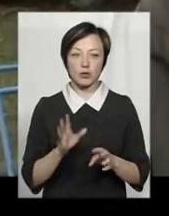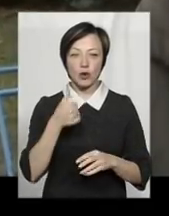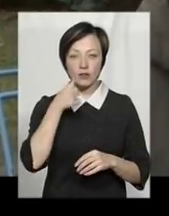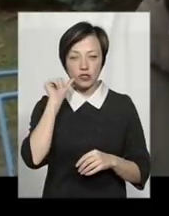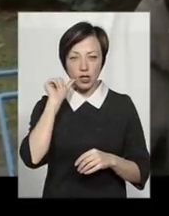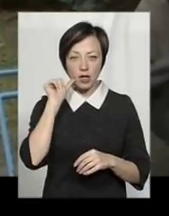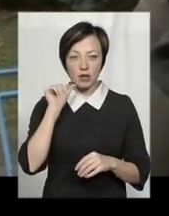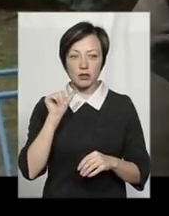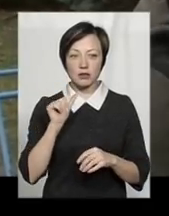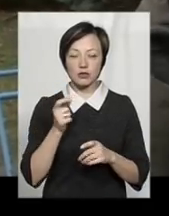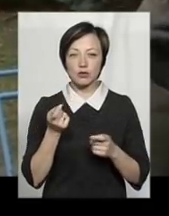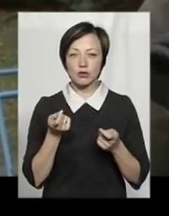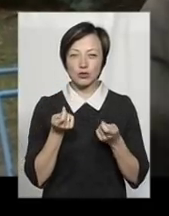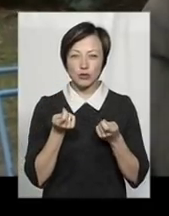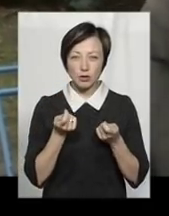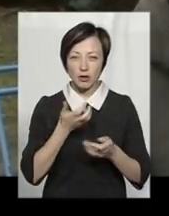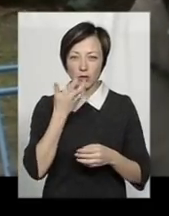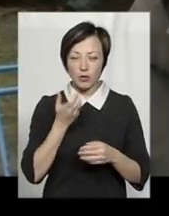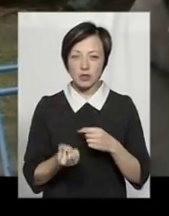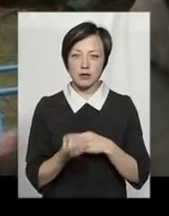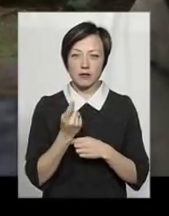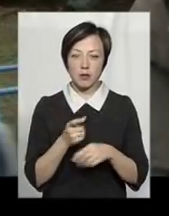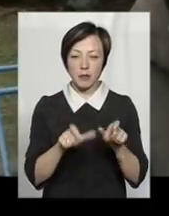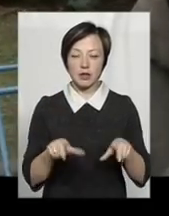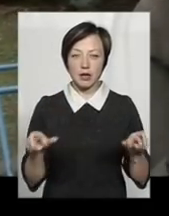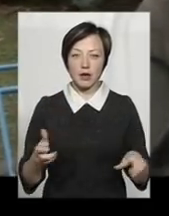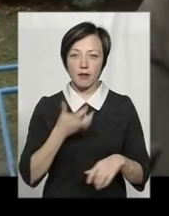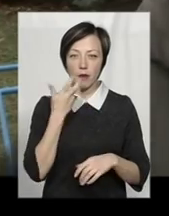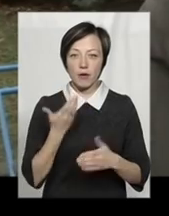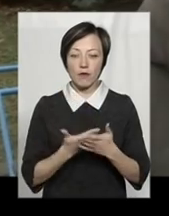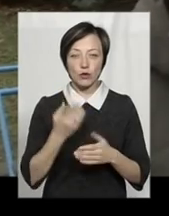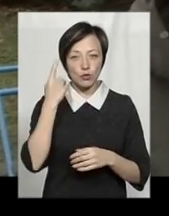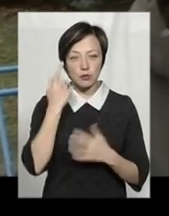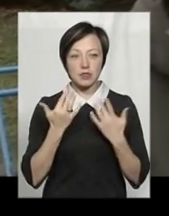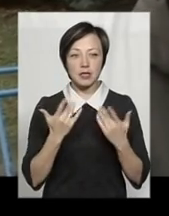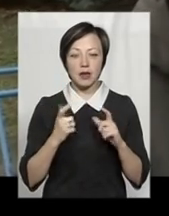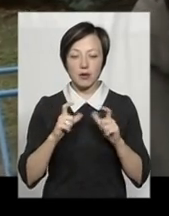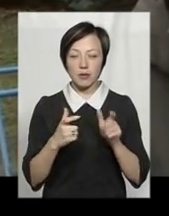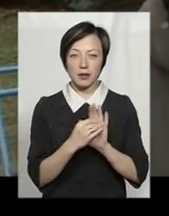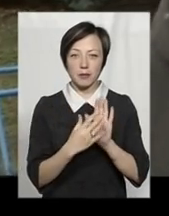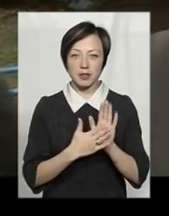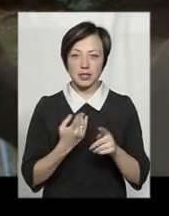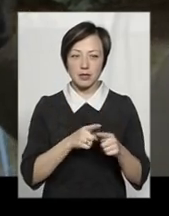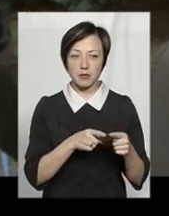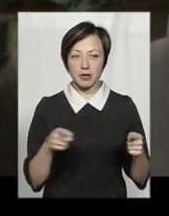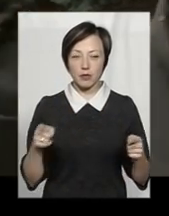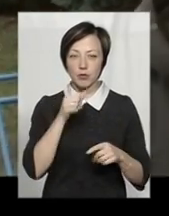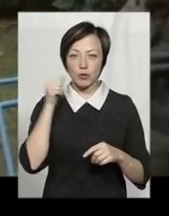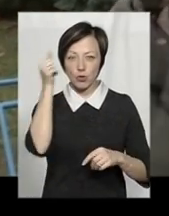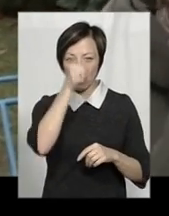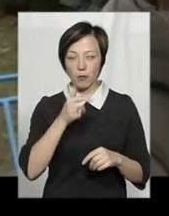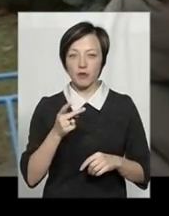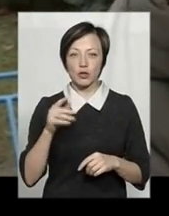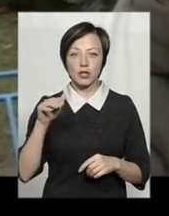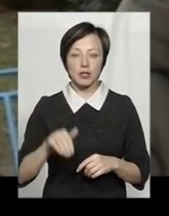вчора з'явилося тепло, ледве батареї теплі. От іду і думаю, скільки нам в платіжках напишуть за цей період. Минулого року було